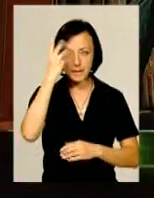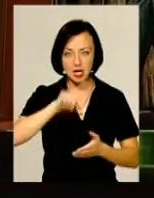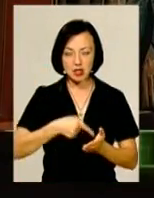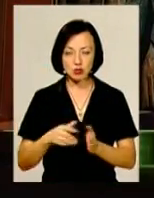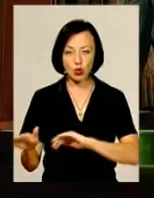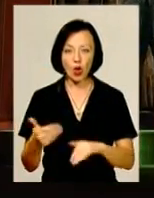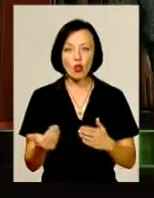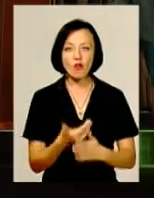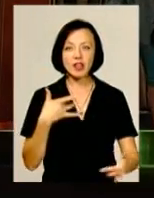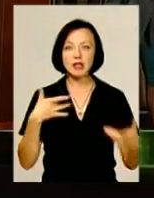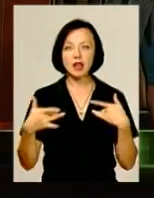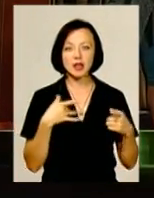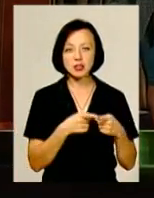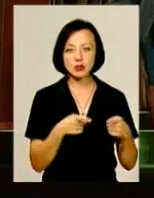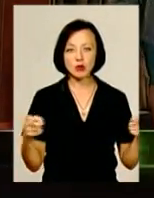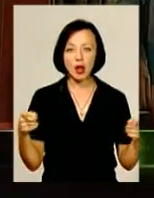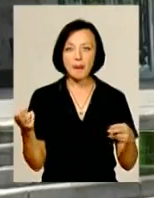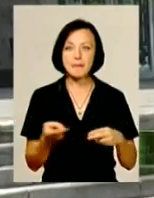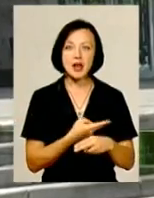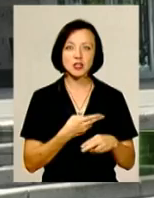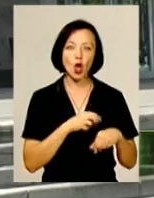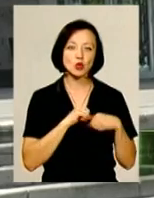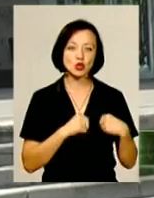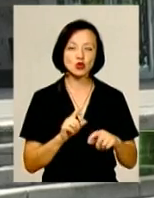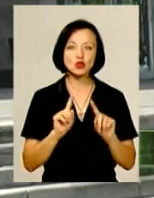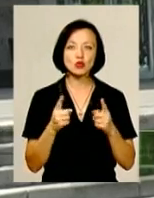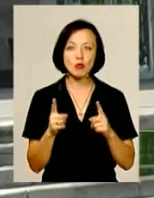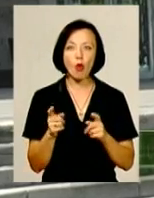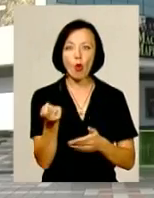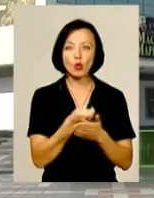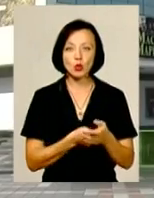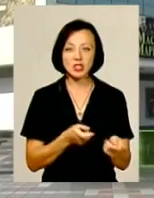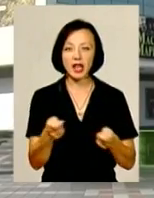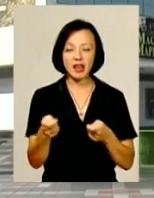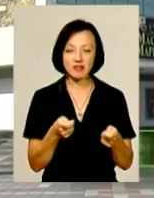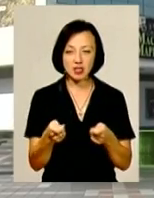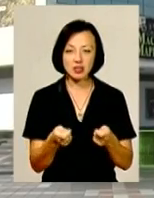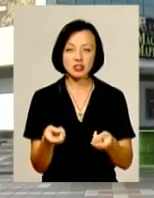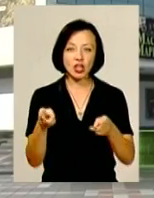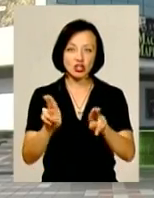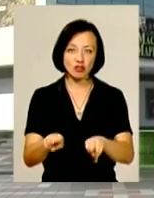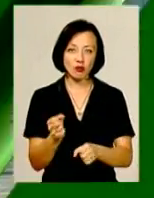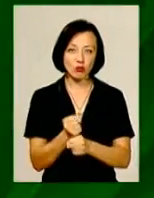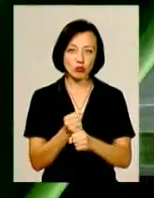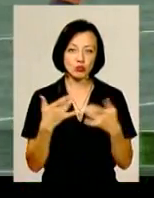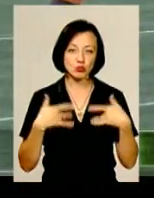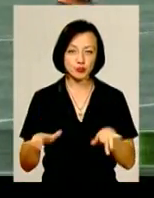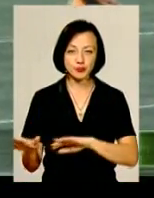Новий театральний сезон «Без душі» або чому художній керівник муздрам театру імені Старицького залишив посаду.